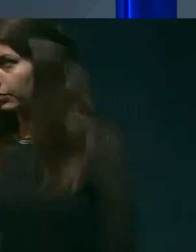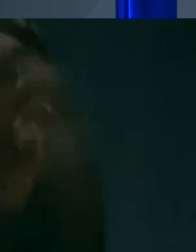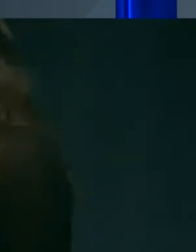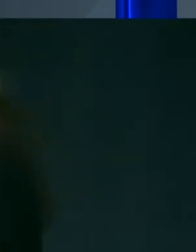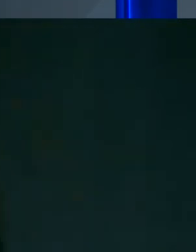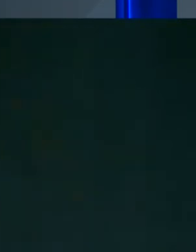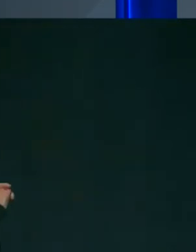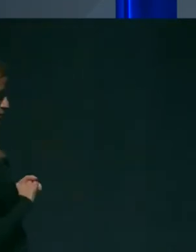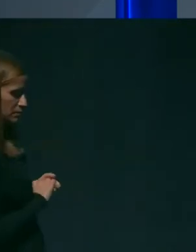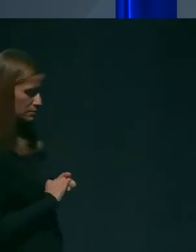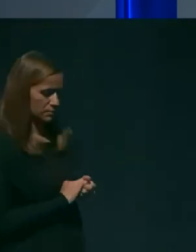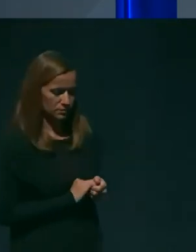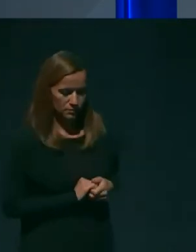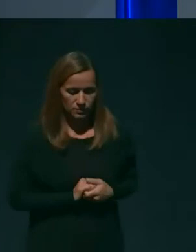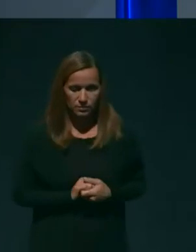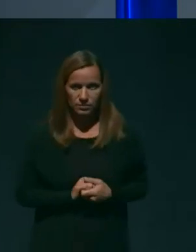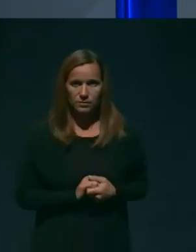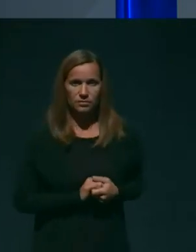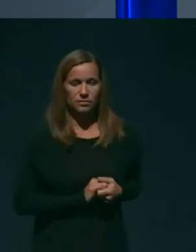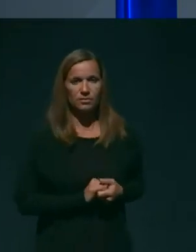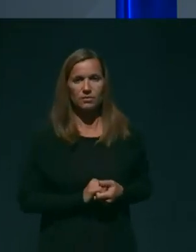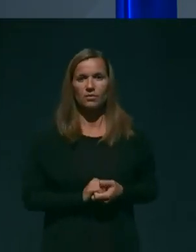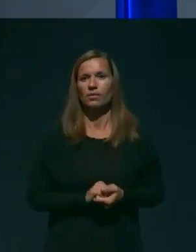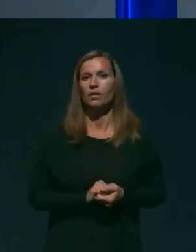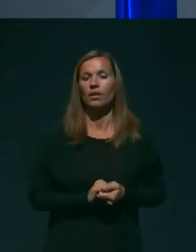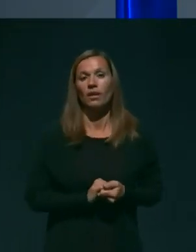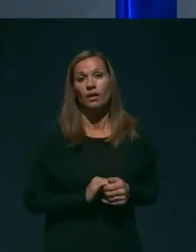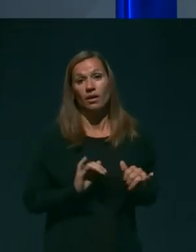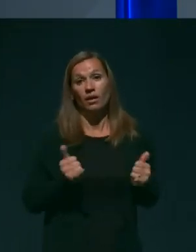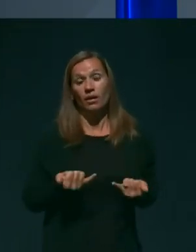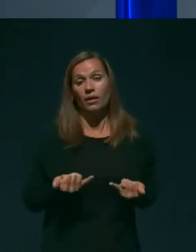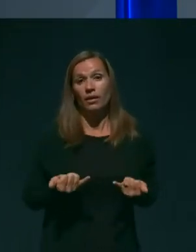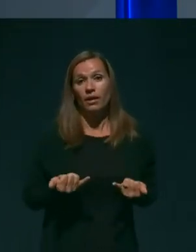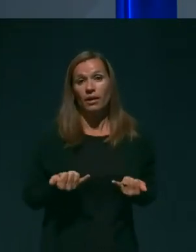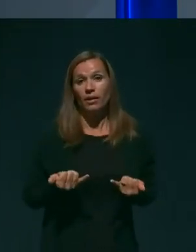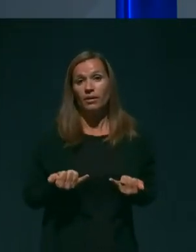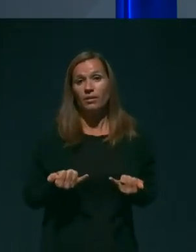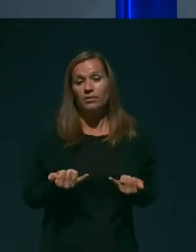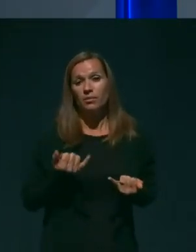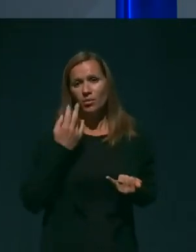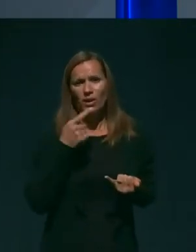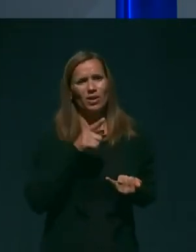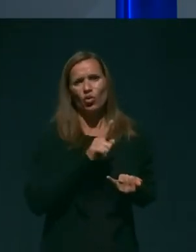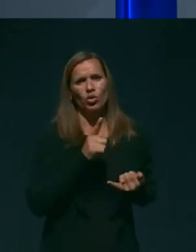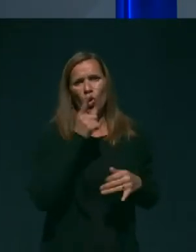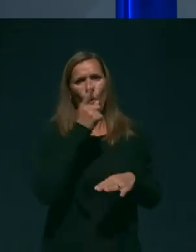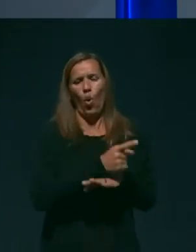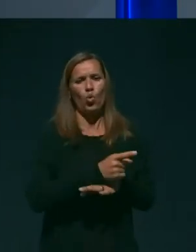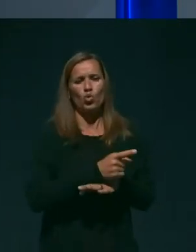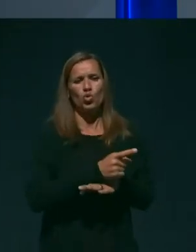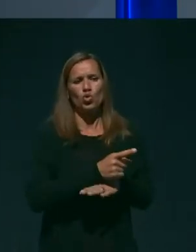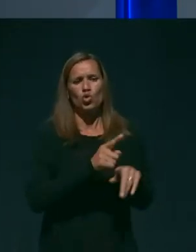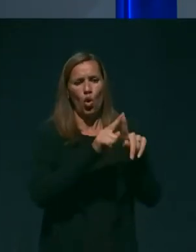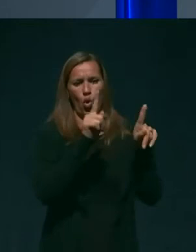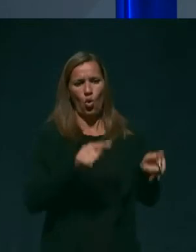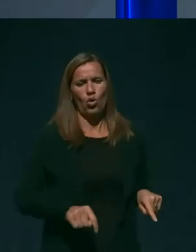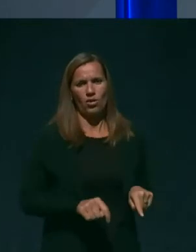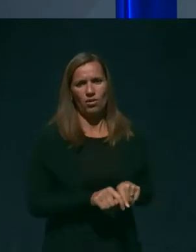pogledajte, prvič tu ne gre za odlok seveda, ki je v prvi vrsti